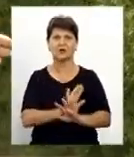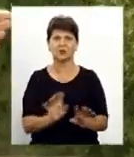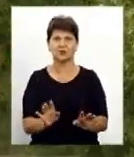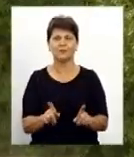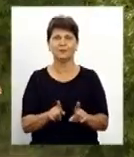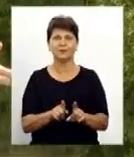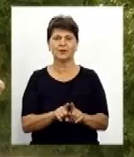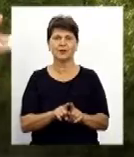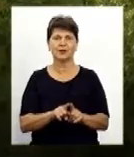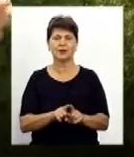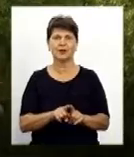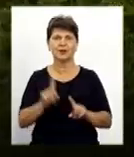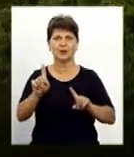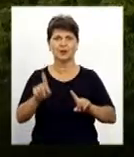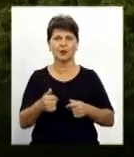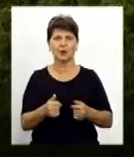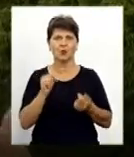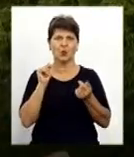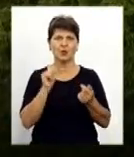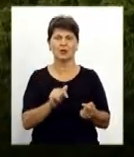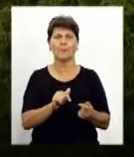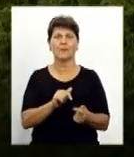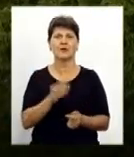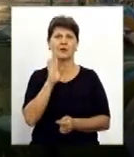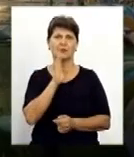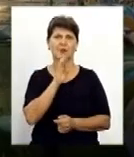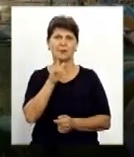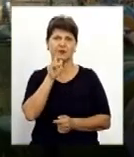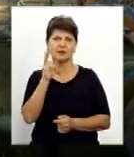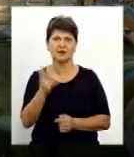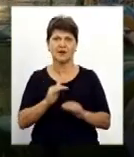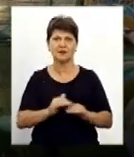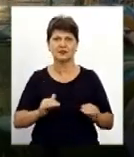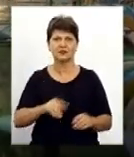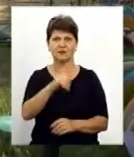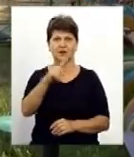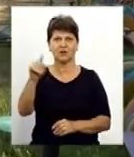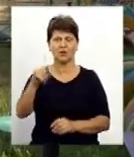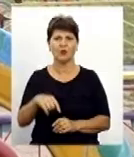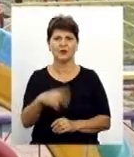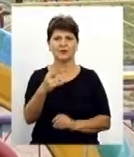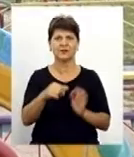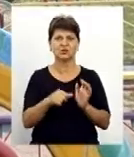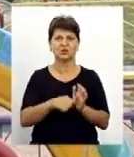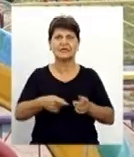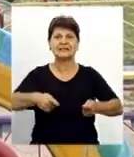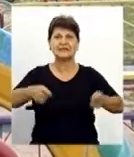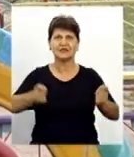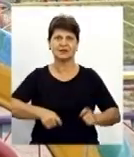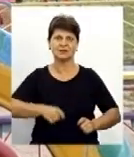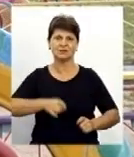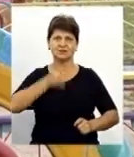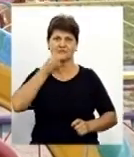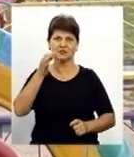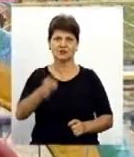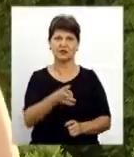Такий ультиматум, за словами Олени Філіппової, мами трирічна вихованця, дитсадка номер 26, висунула завідувачка Юлія Короленко.